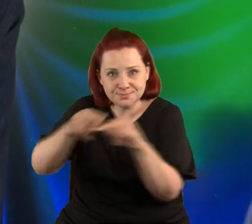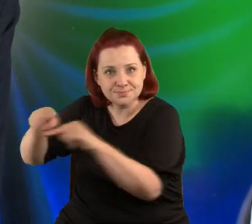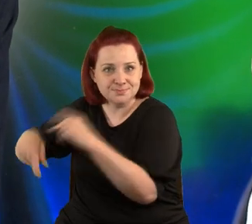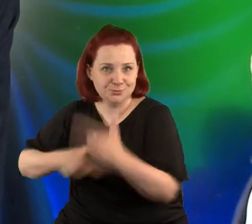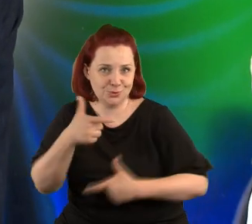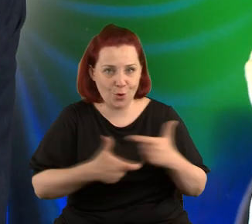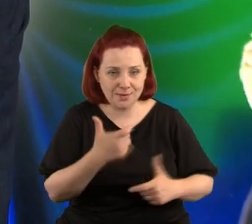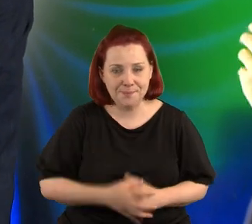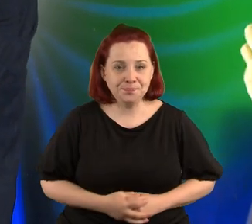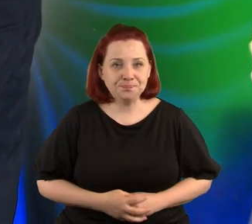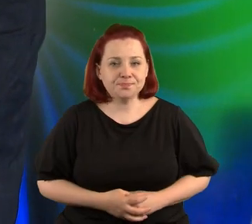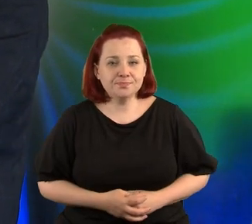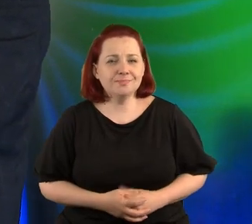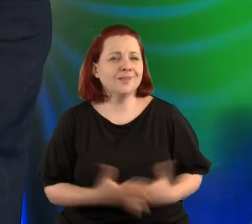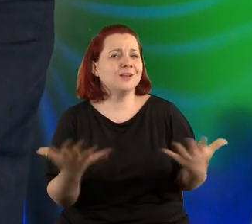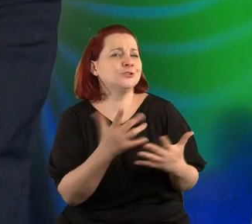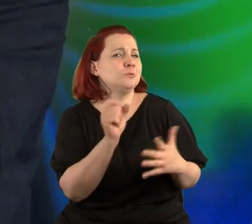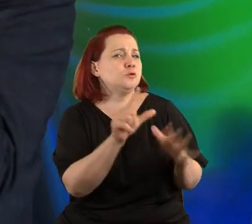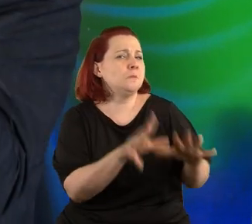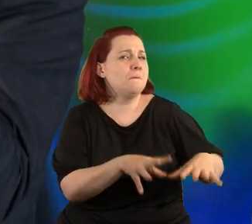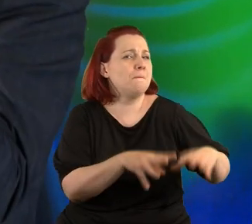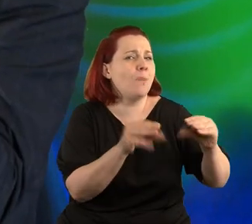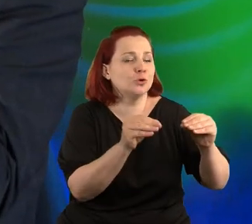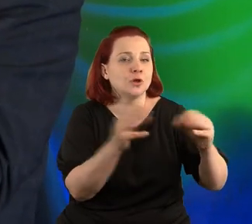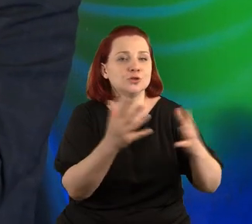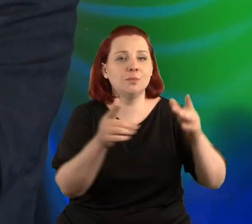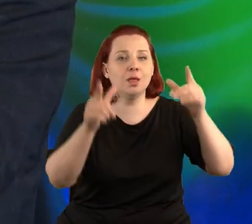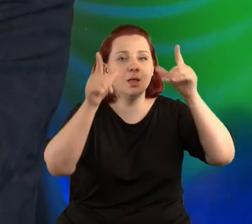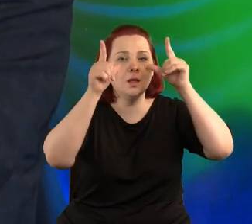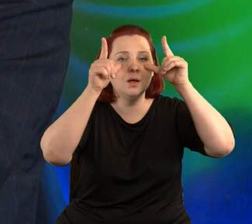Gdzie się zaczyna ślepnięcie?